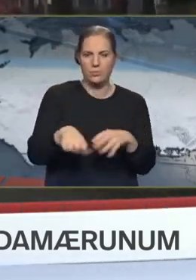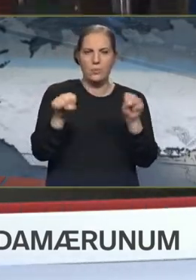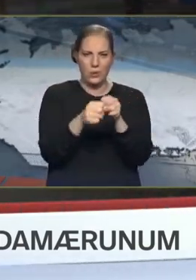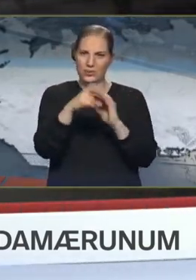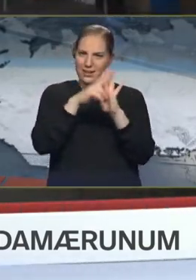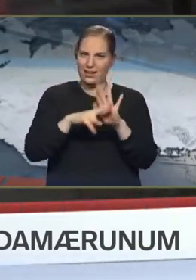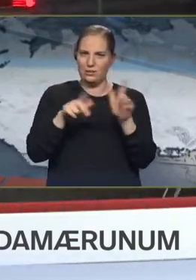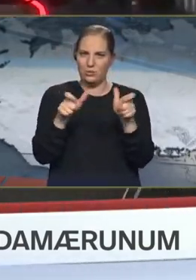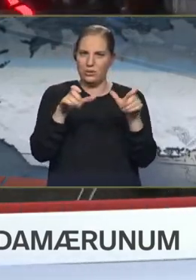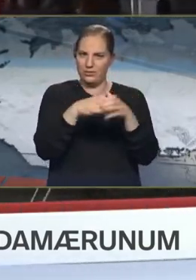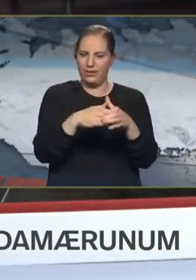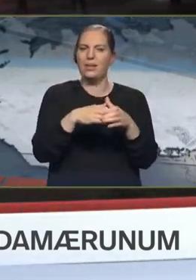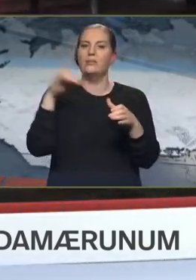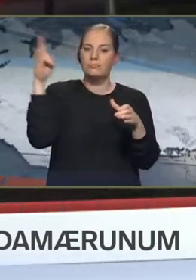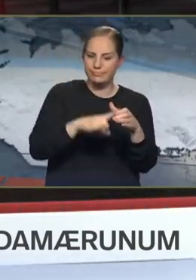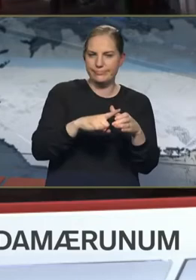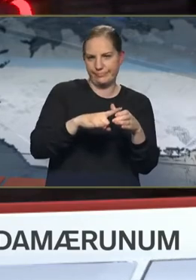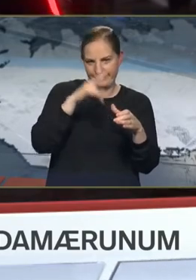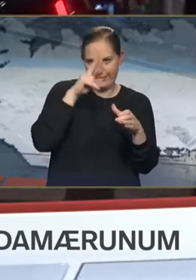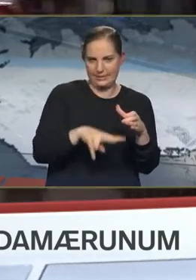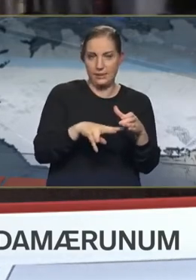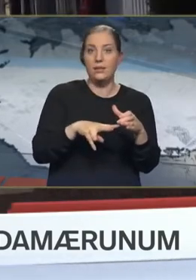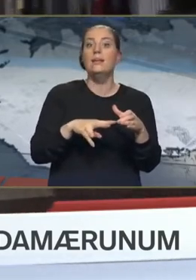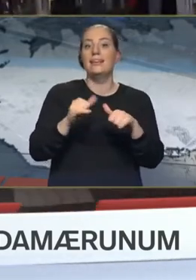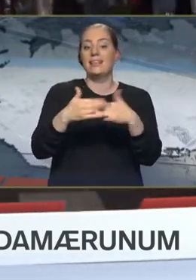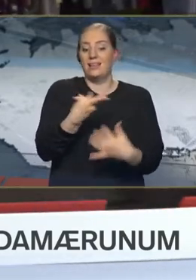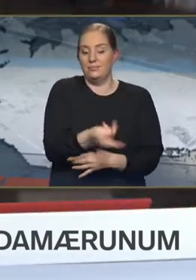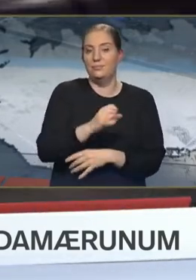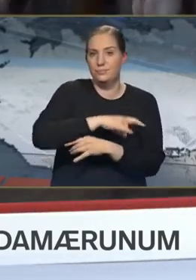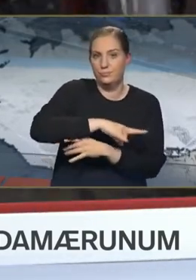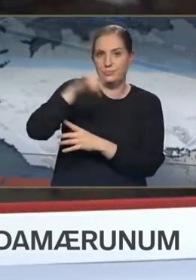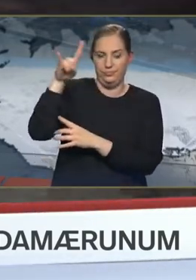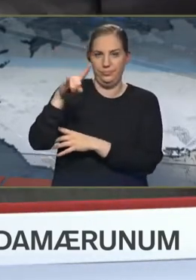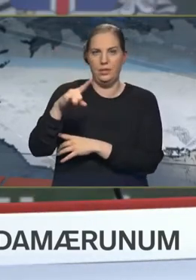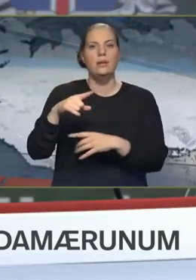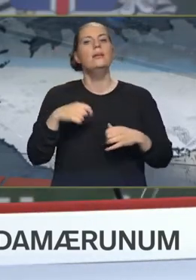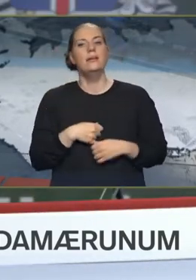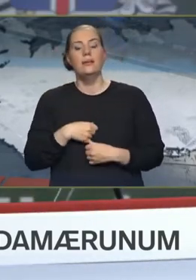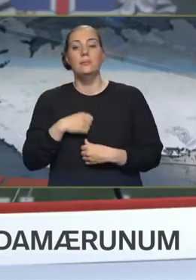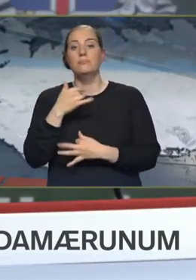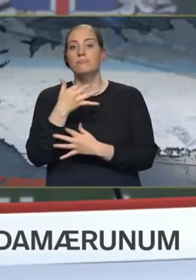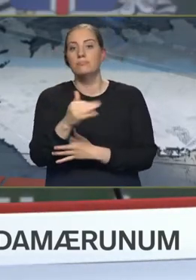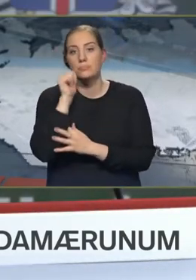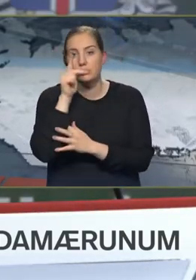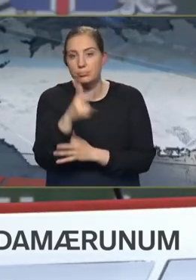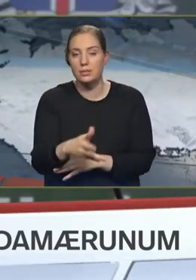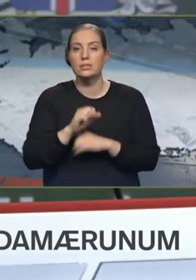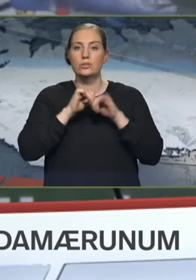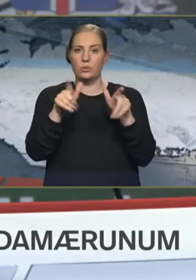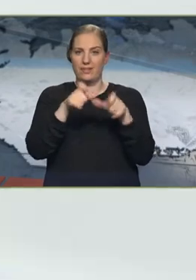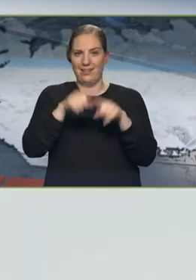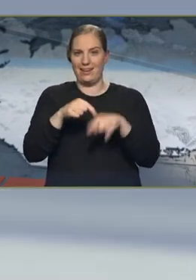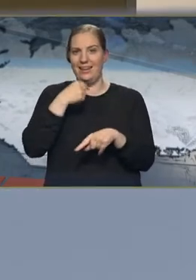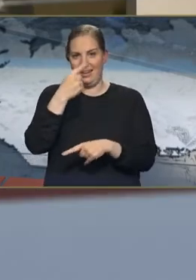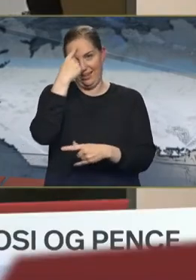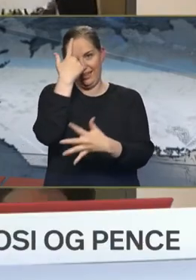um sóttkvífið komuna til landsins. Mennirnir fóru af landi brott í dag. Sóttvarnarleiknisskila tillegum að breytingum á landamæra aðgerðum á næstu